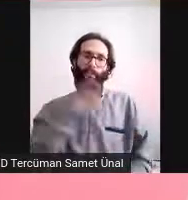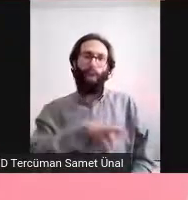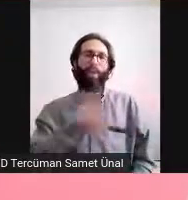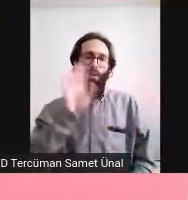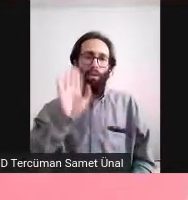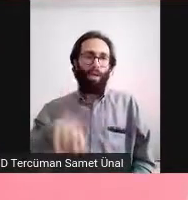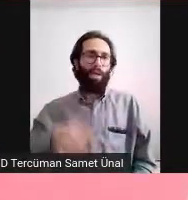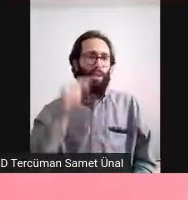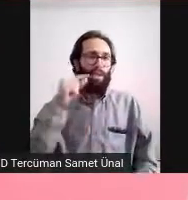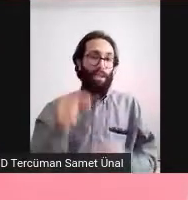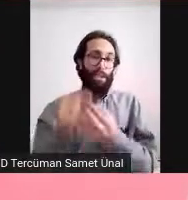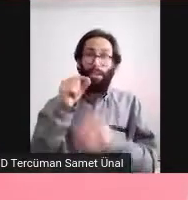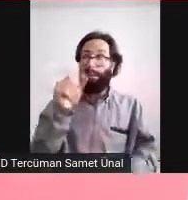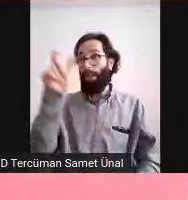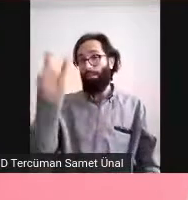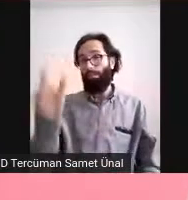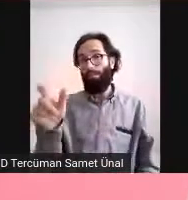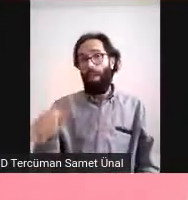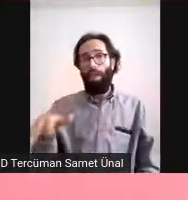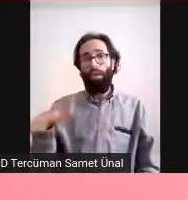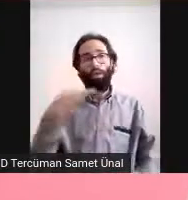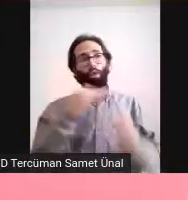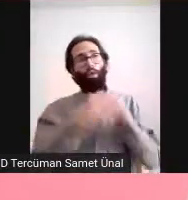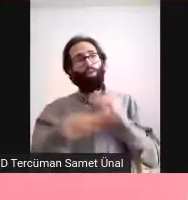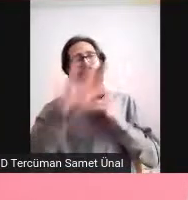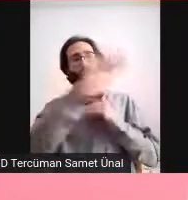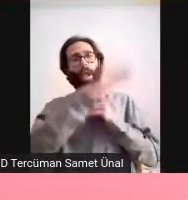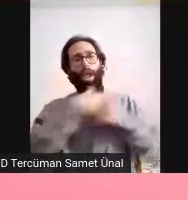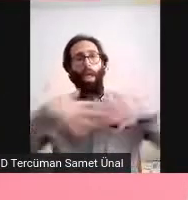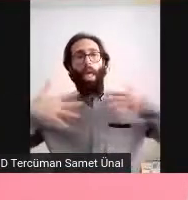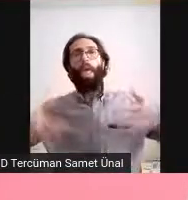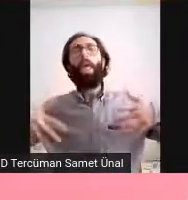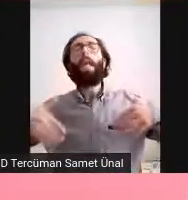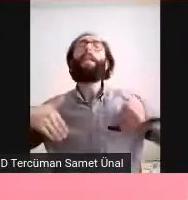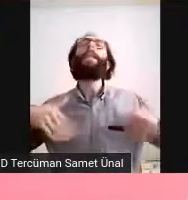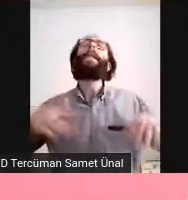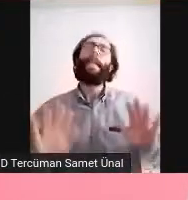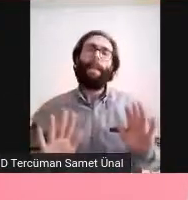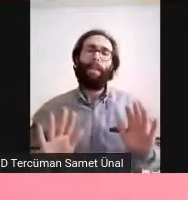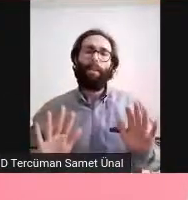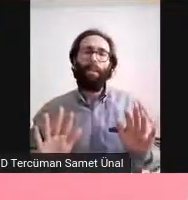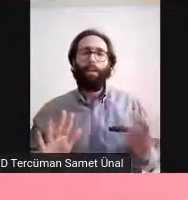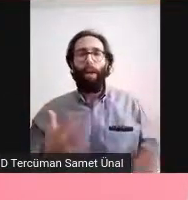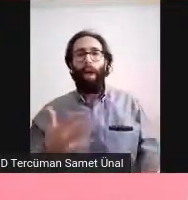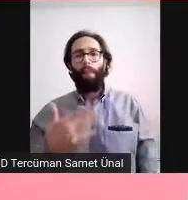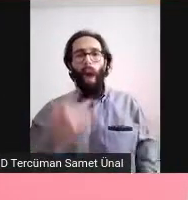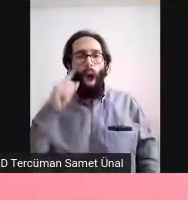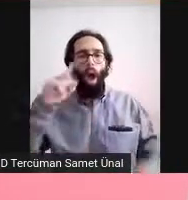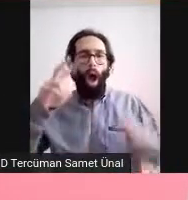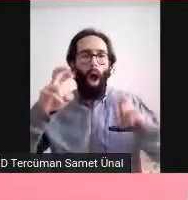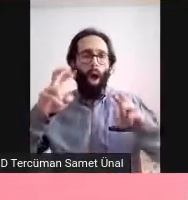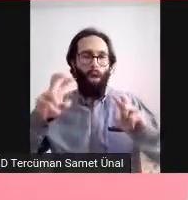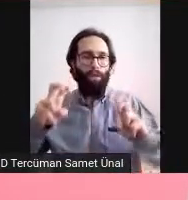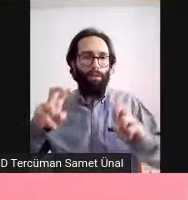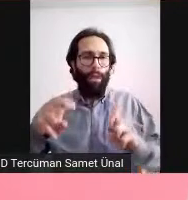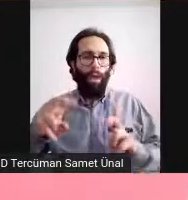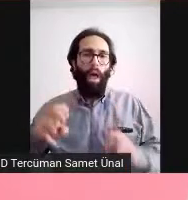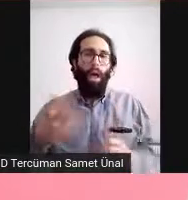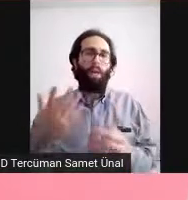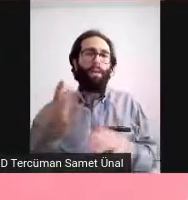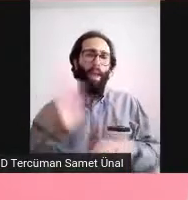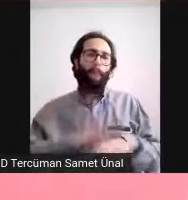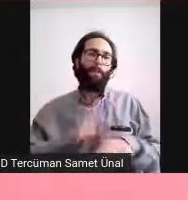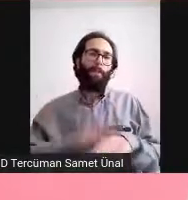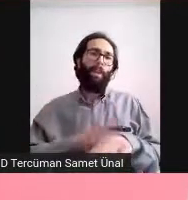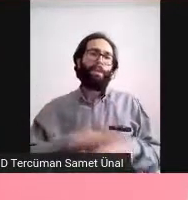sürüklemek değil de diğer bilim insanlarına yol göstermesi için. Bu hastalanıp iyileşen insanlar nasıl olsa